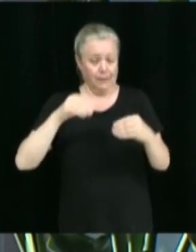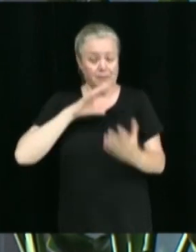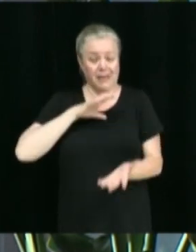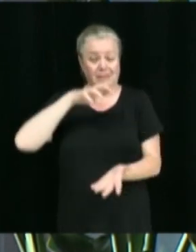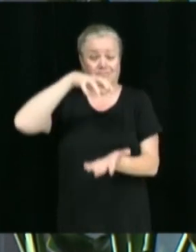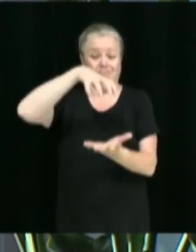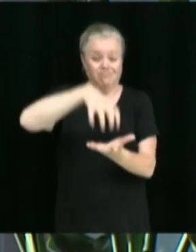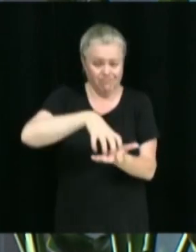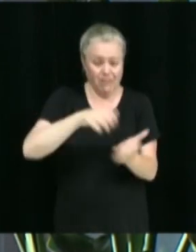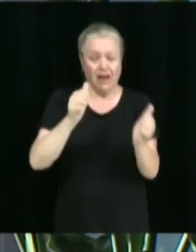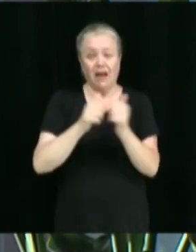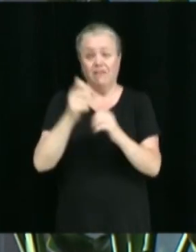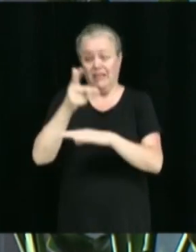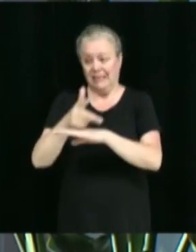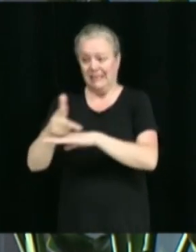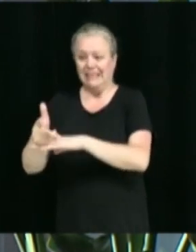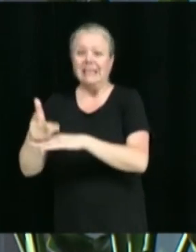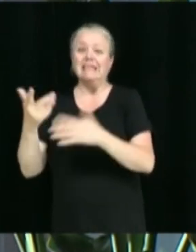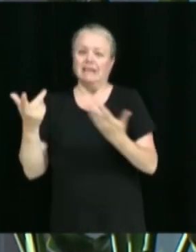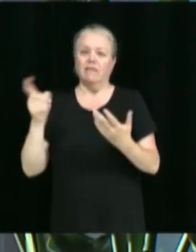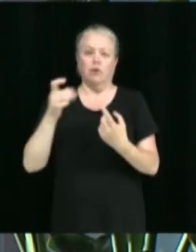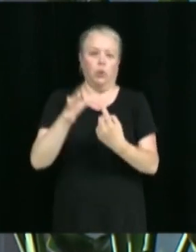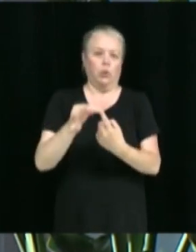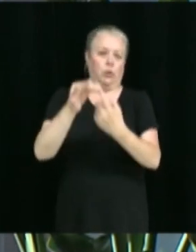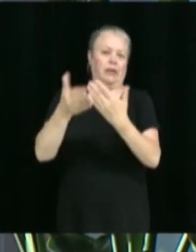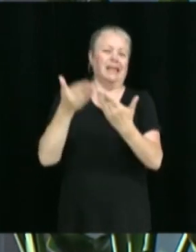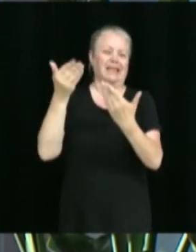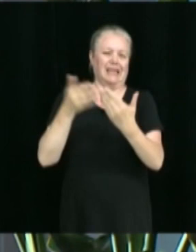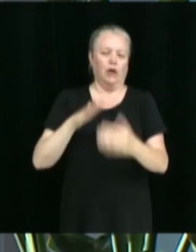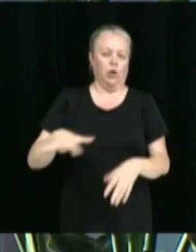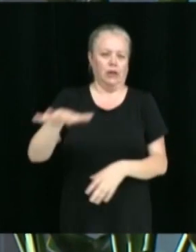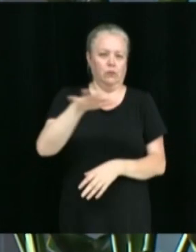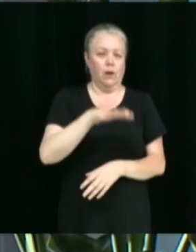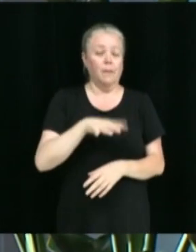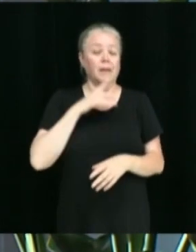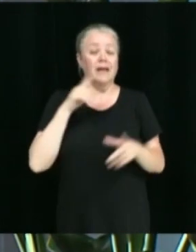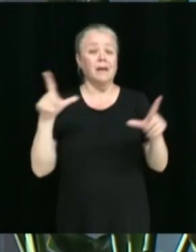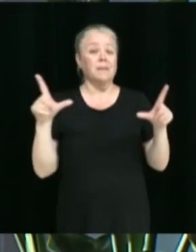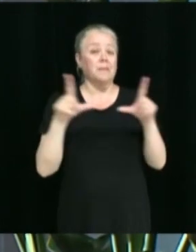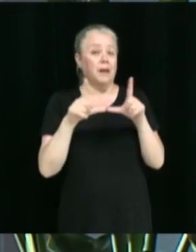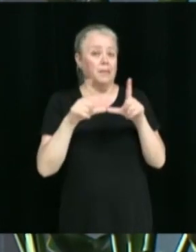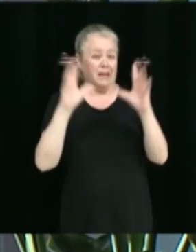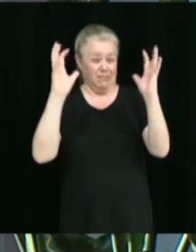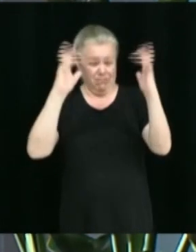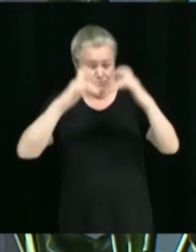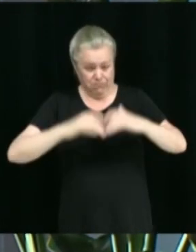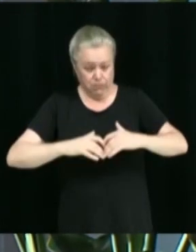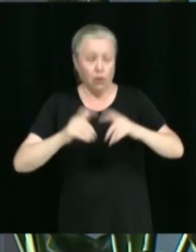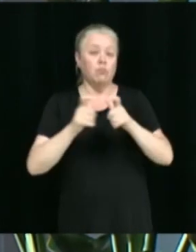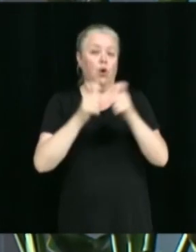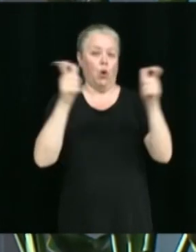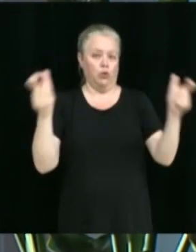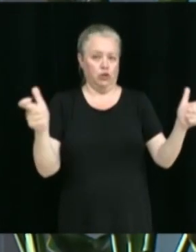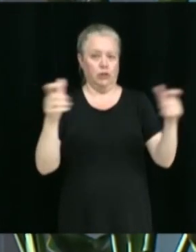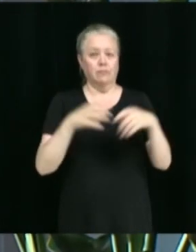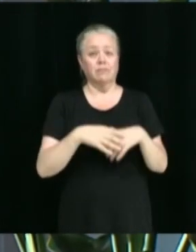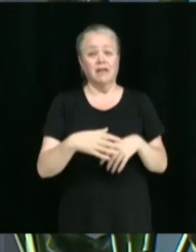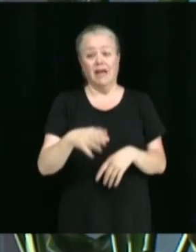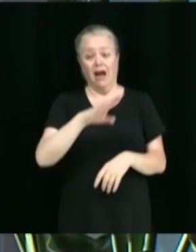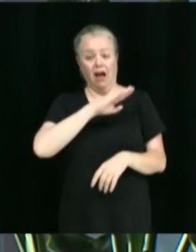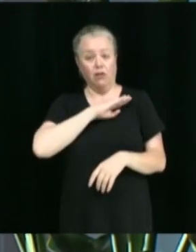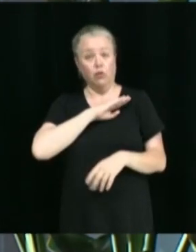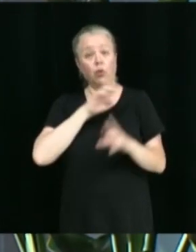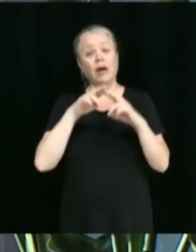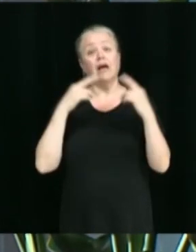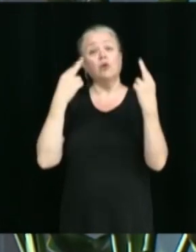stationnement sont dérogatoires et dont la durée de validité du permis de démolition est prolongée. Il y aura une consultation publique à cet effet